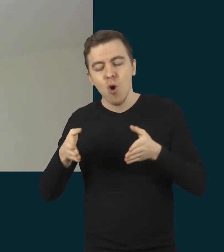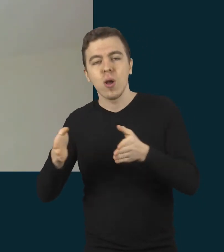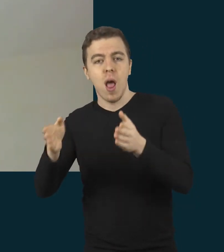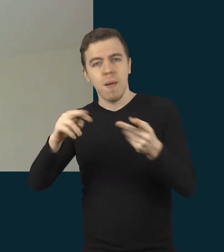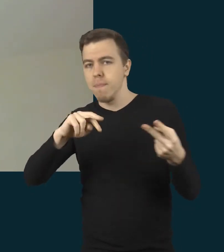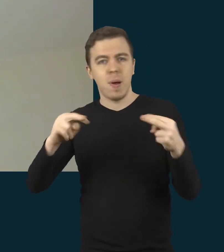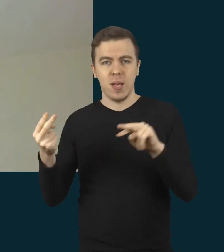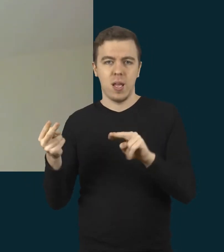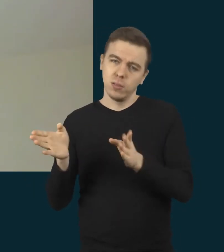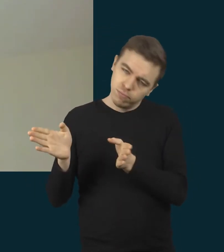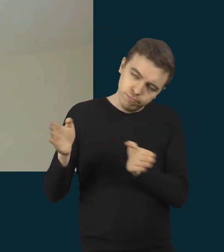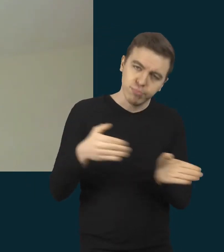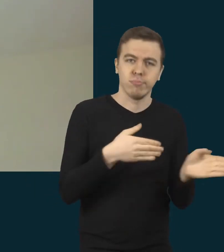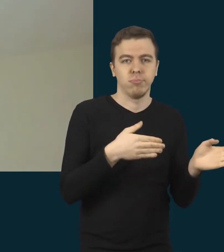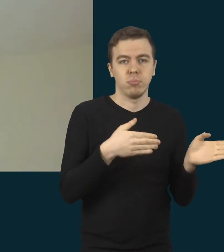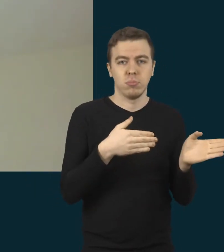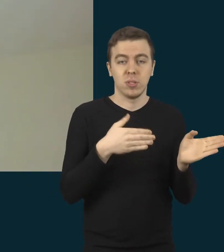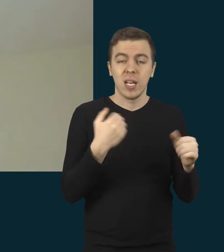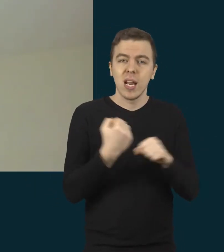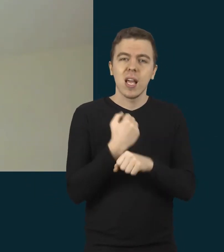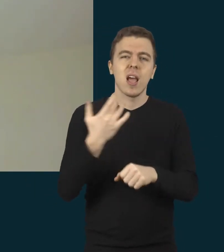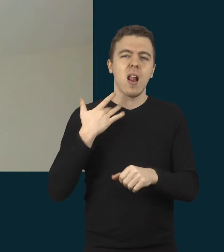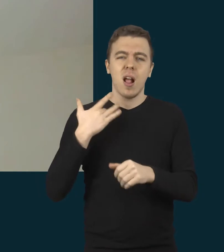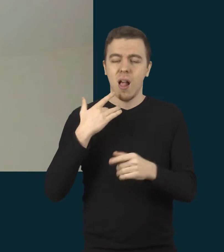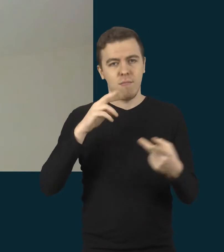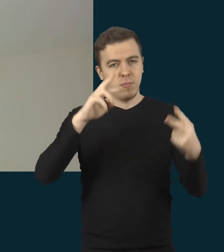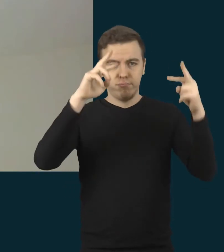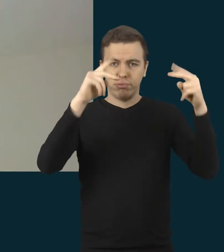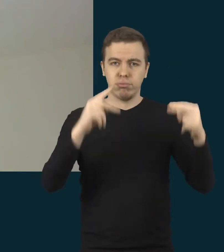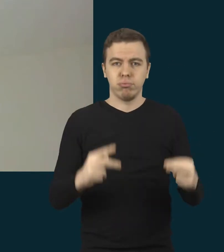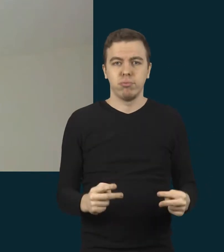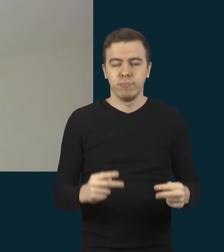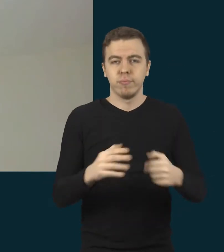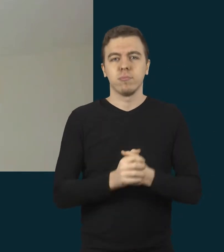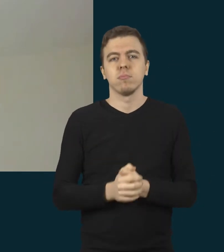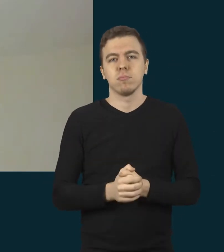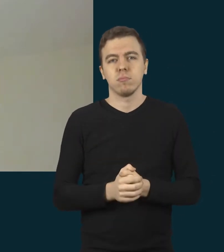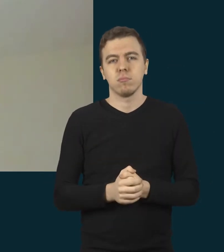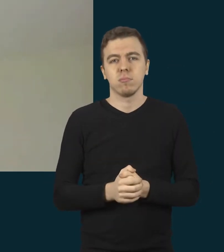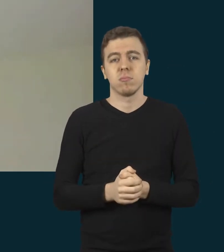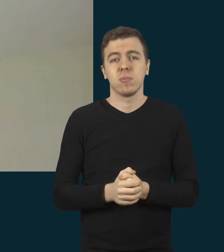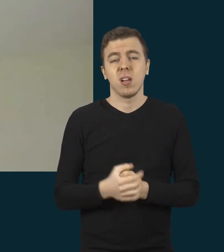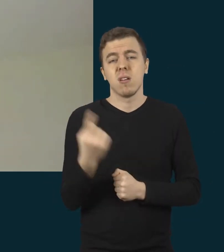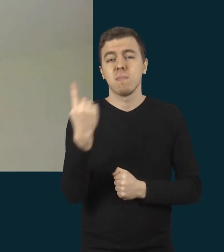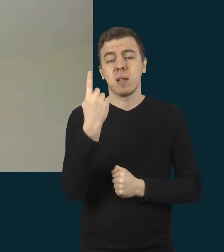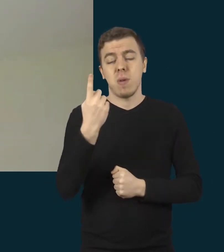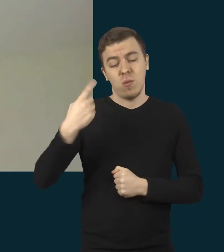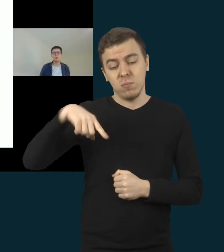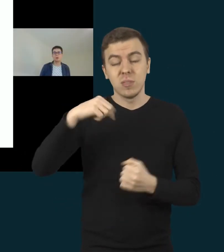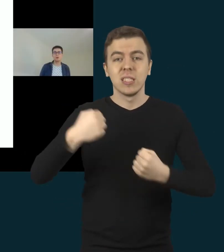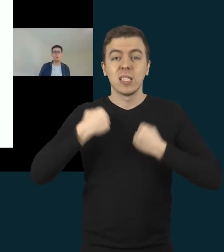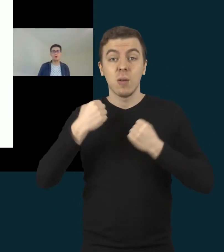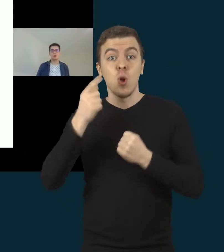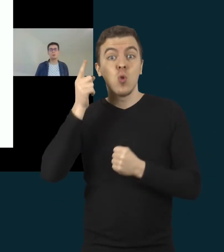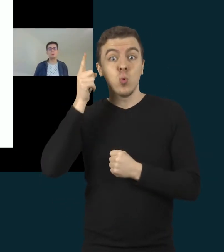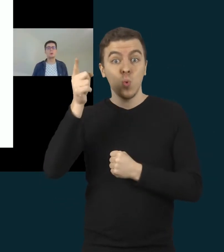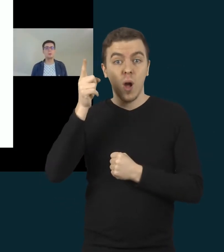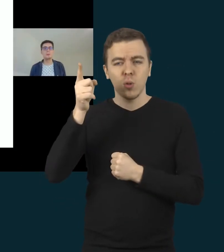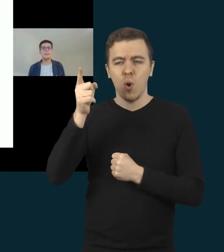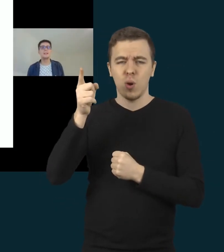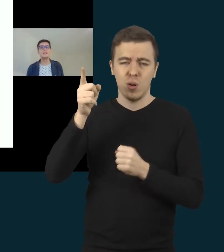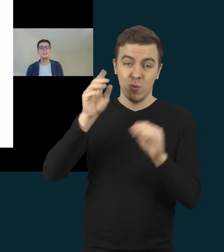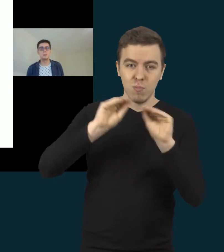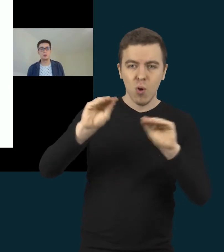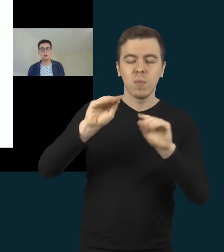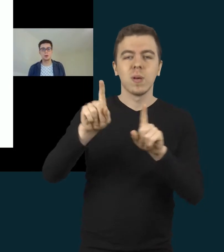ir iškelti kitus reikalavimus. Tai visų pirma, mes tengiame savo nuotolinio mokymo metu